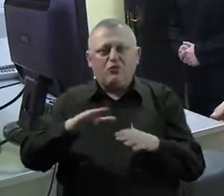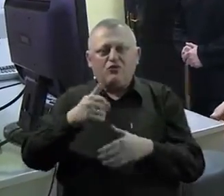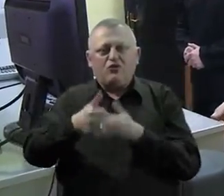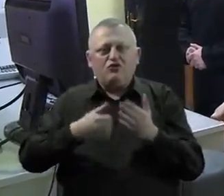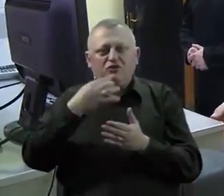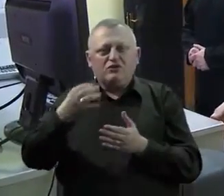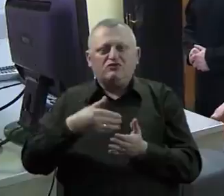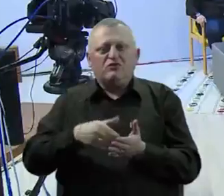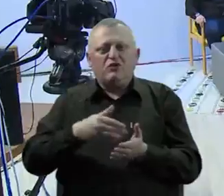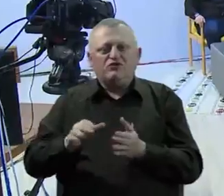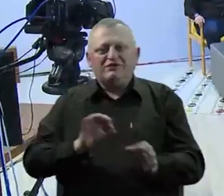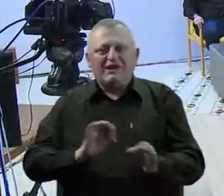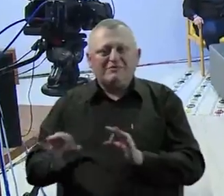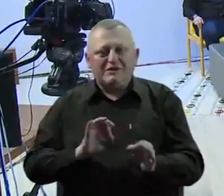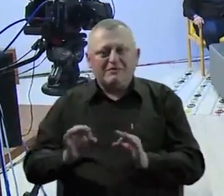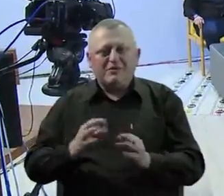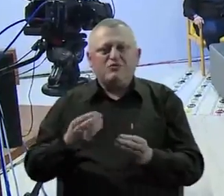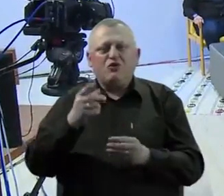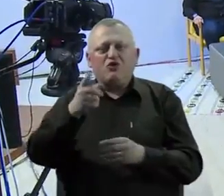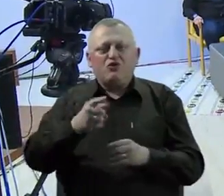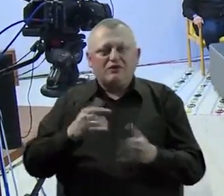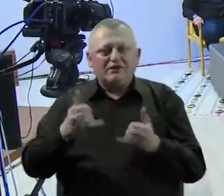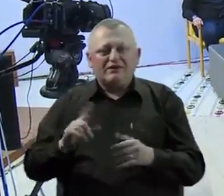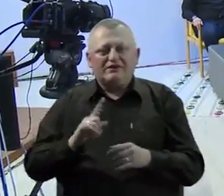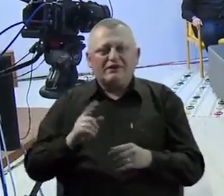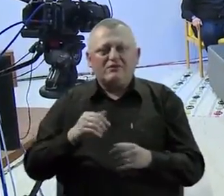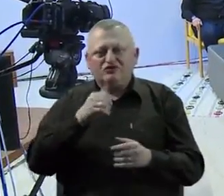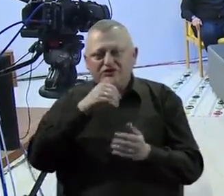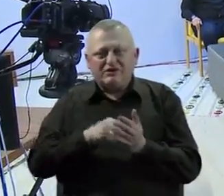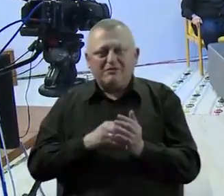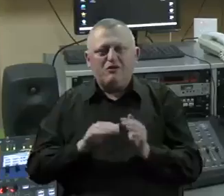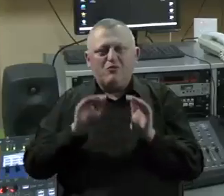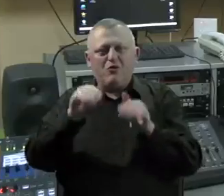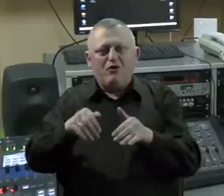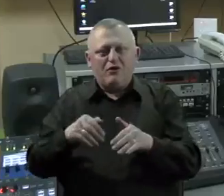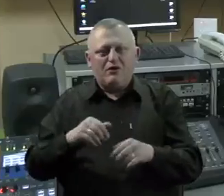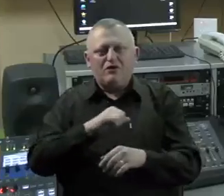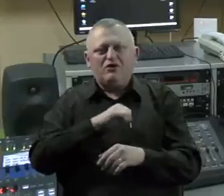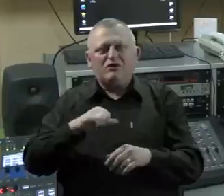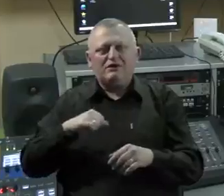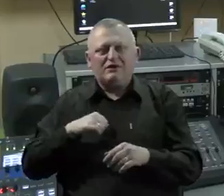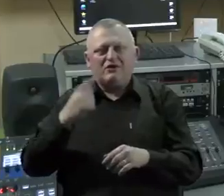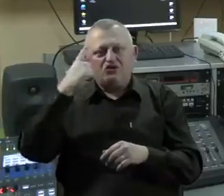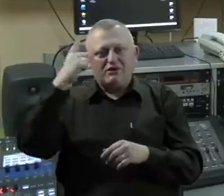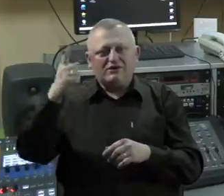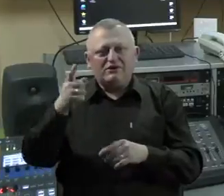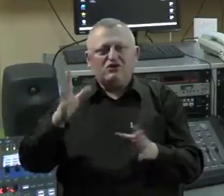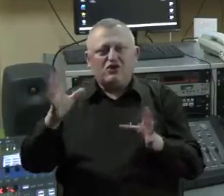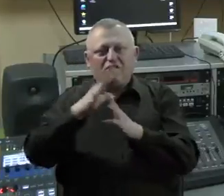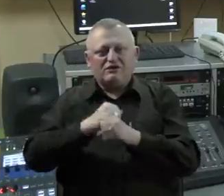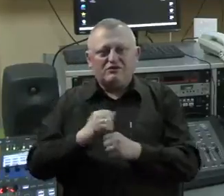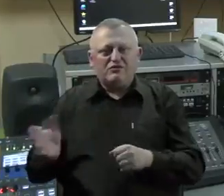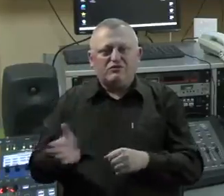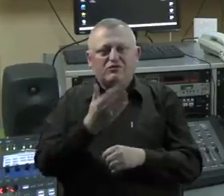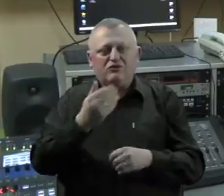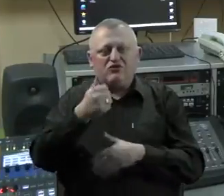godinu dana utrošene su na pripreme jer mnogo toga danas nema što nam je trebalo pomoći. Od same ideje do realizacije